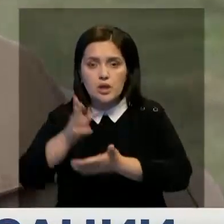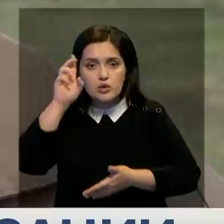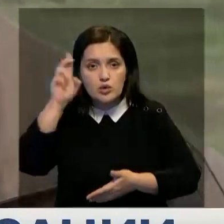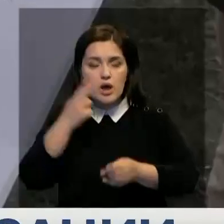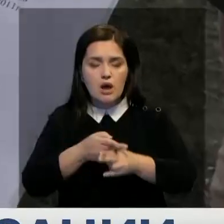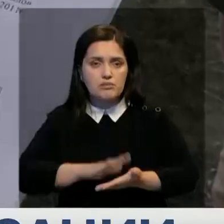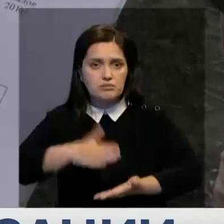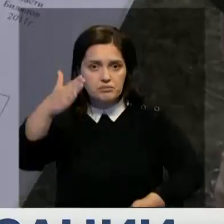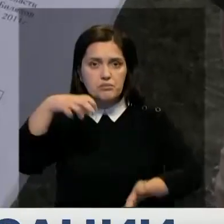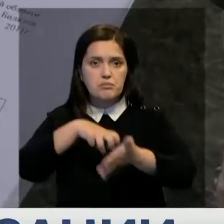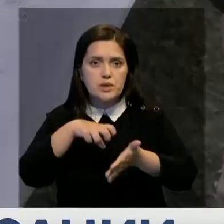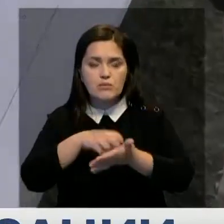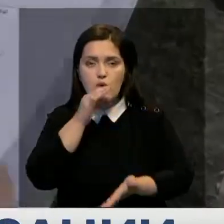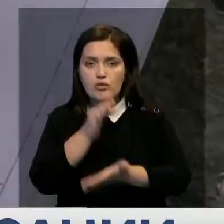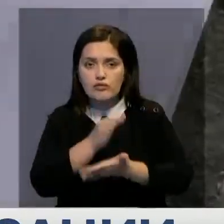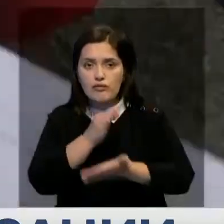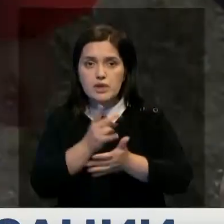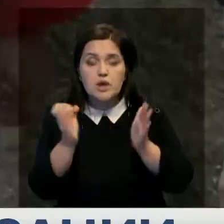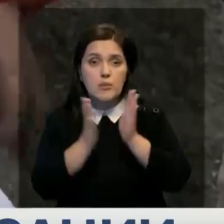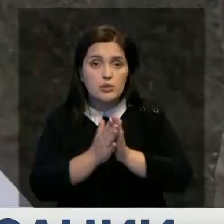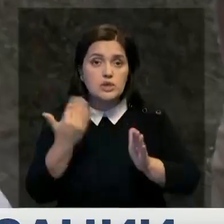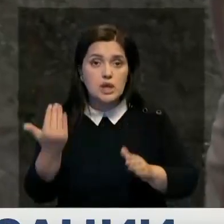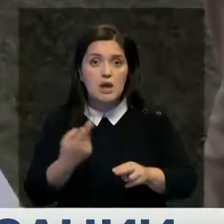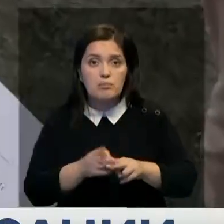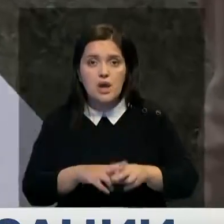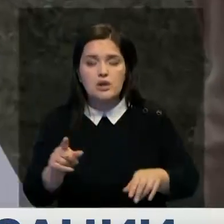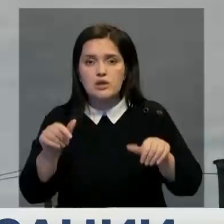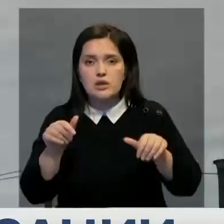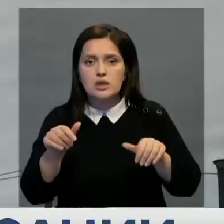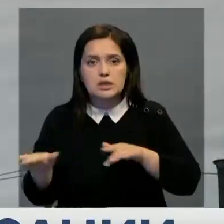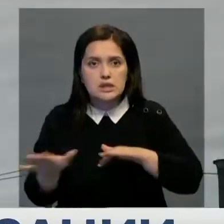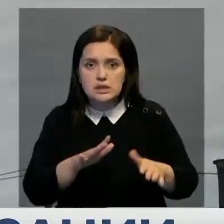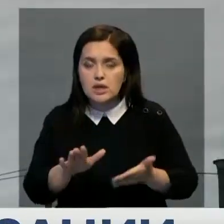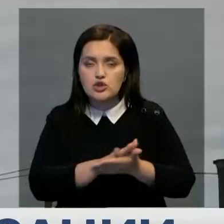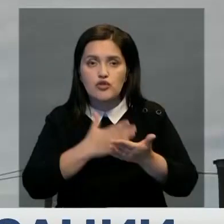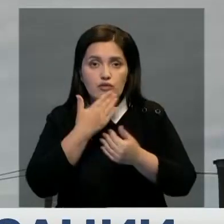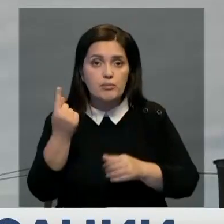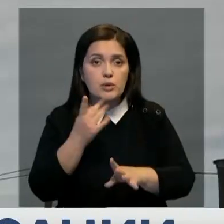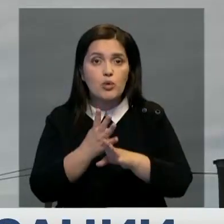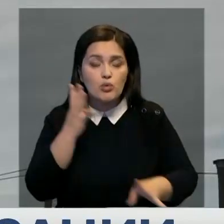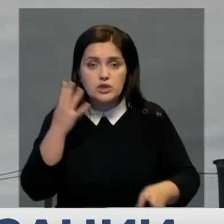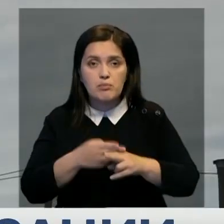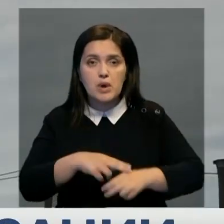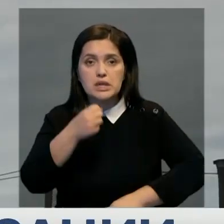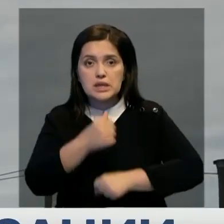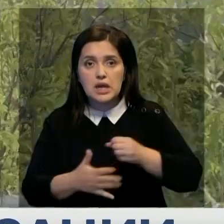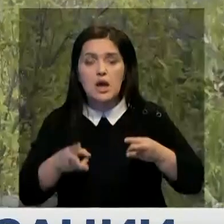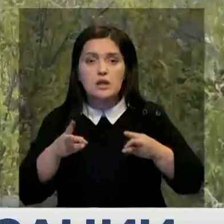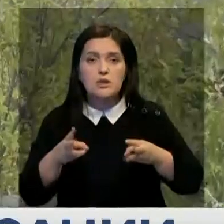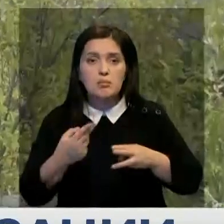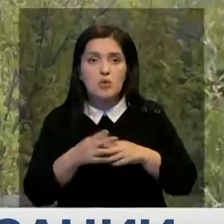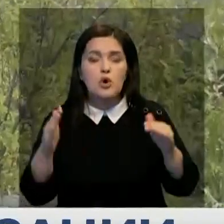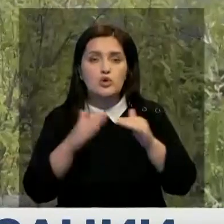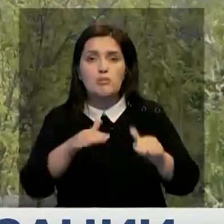официальных писем с ответами на просьбы. Однако, по их словам, решительных действий так и не последовало. В первую очередь, их беспокоит центральное отопление. В домах